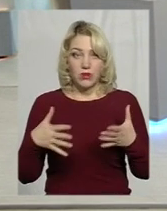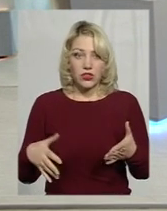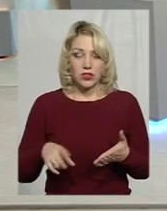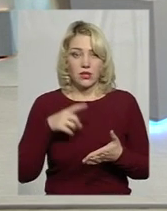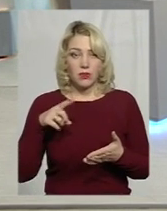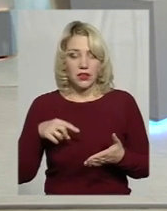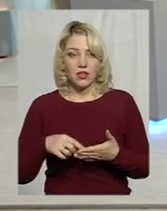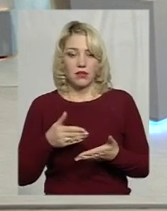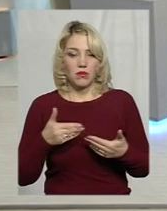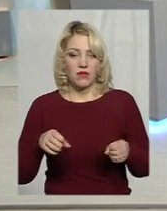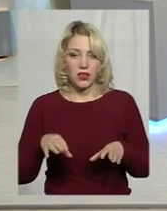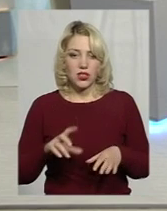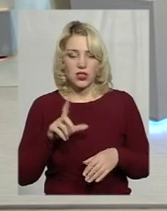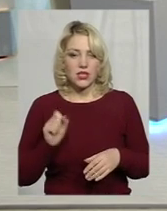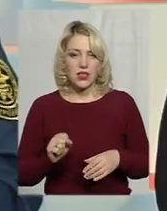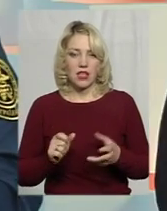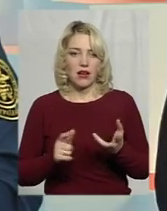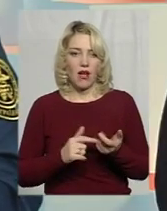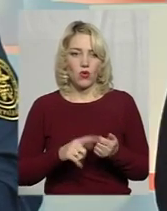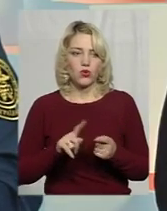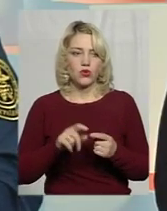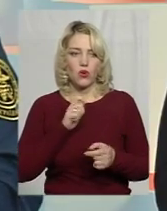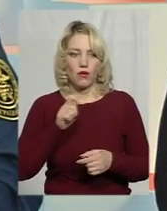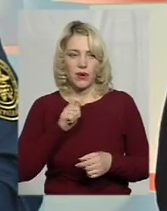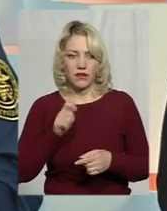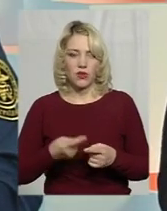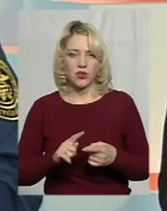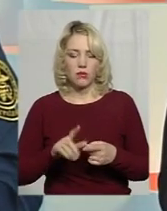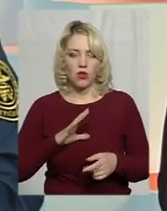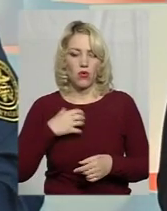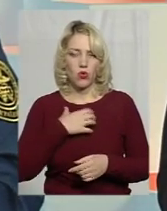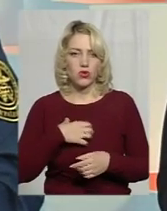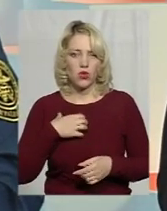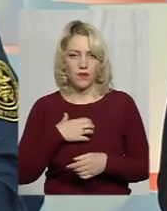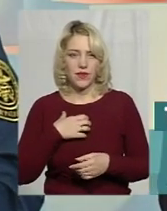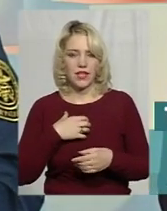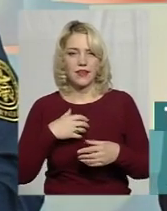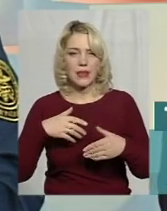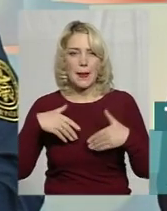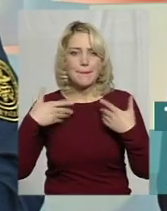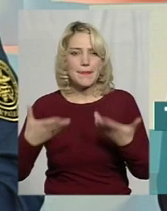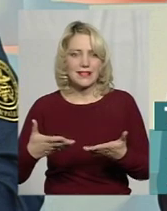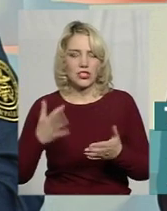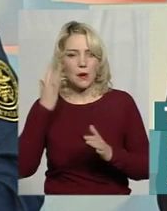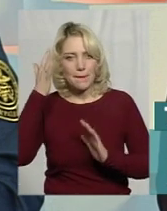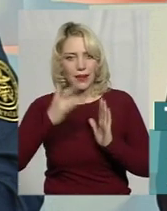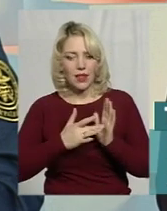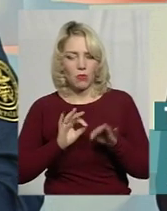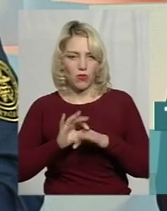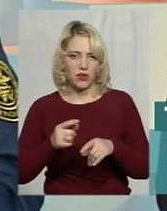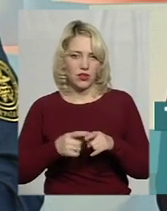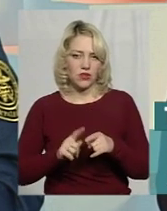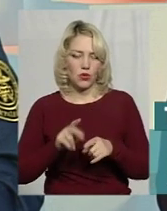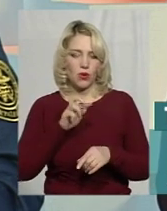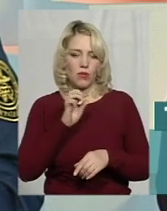ми вирішили за рахунок цього брифінгу. Це була основна, основний месендж, основна мета проведення цього брифінгу.